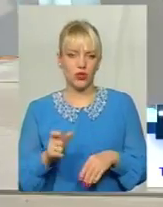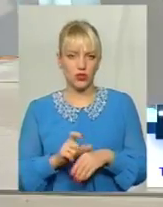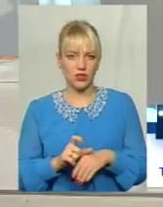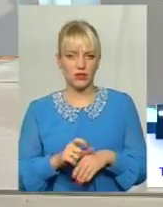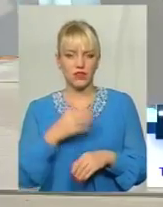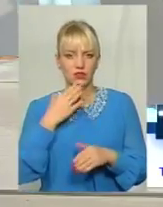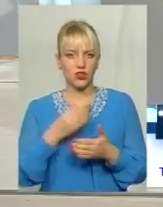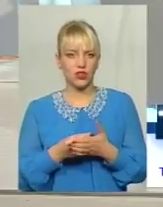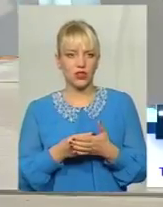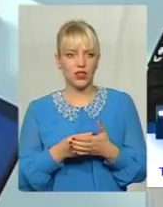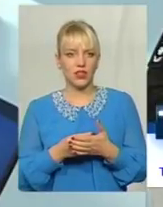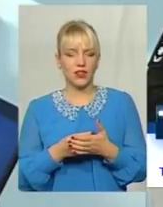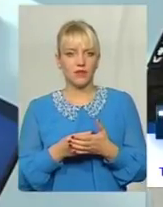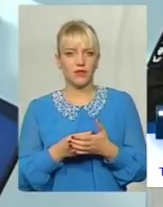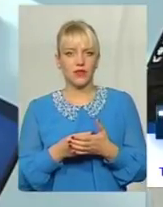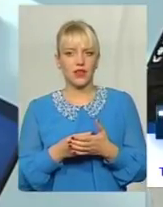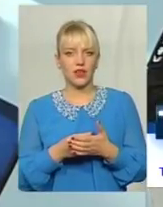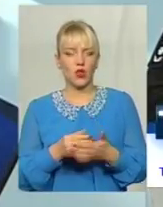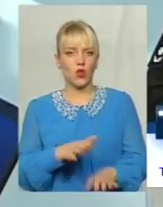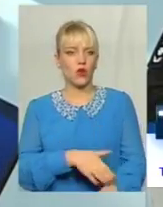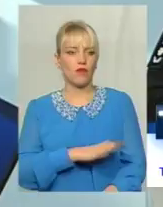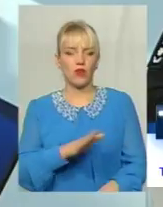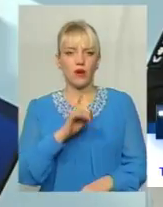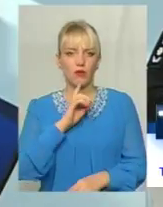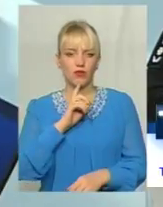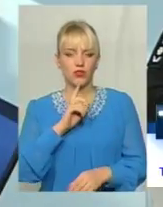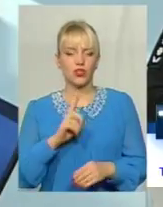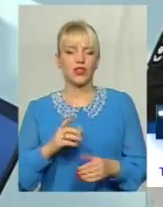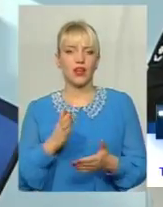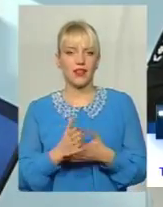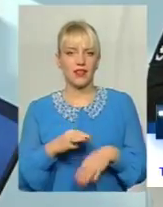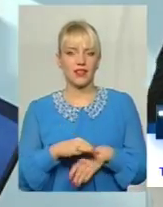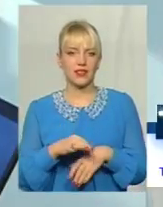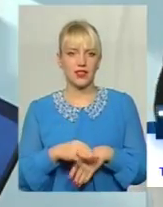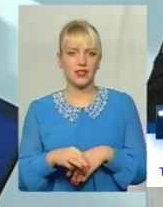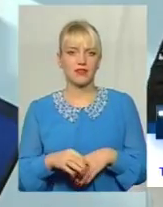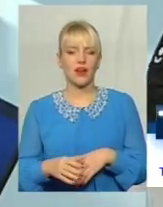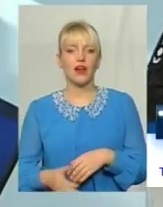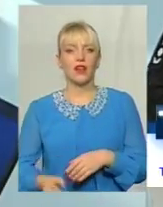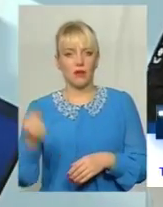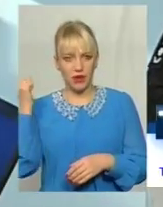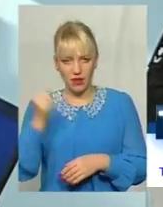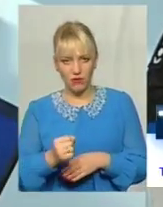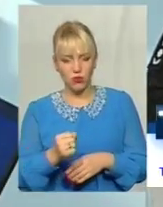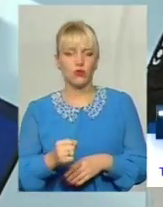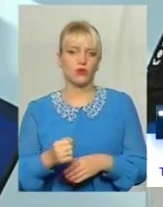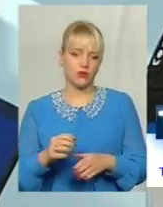своїй, ніхто довго не мовчить Тобто, є насильство, є підняв руку, будь ласка, ось покарання